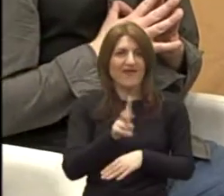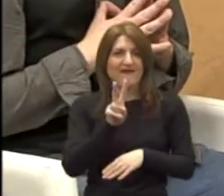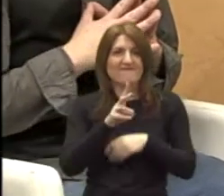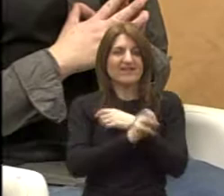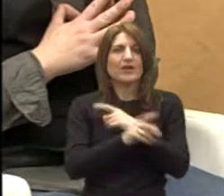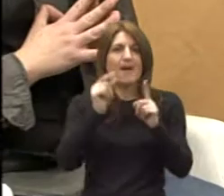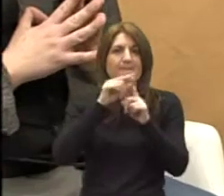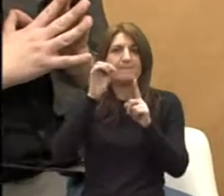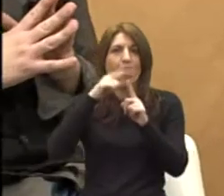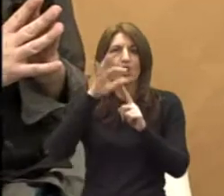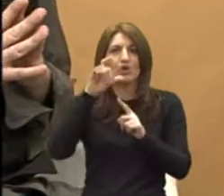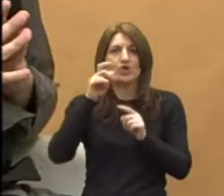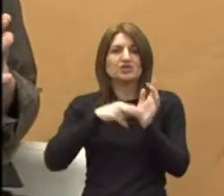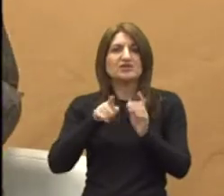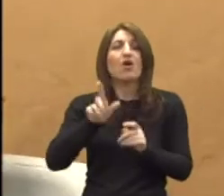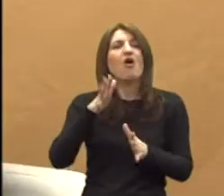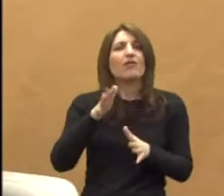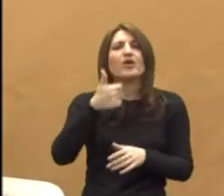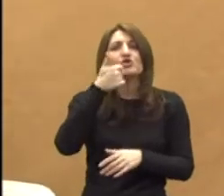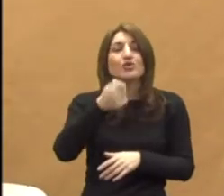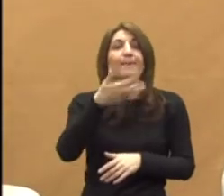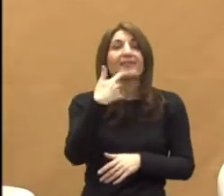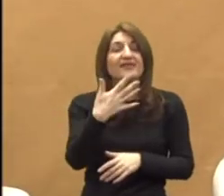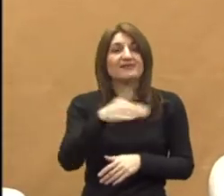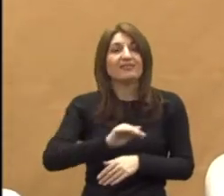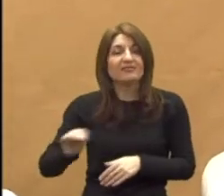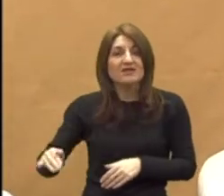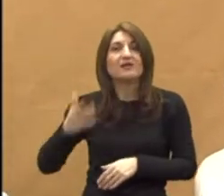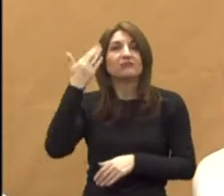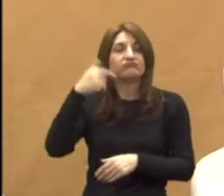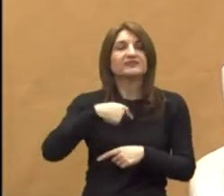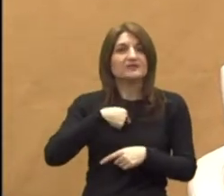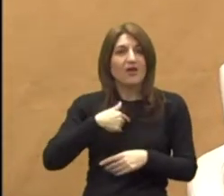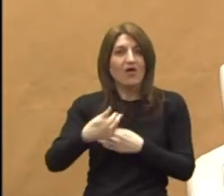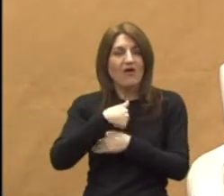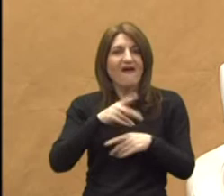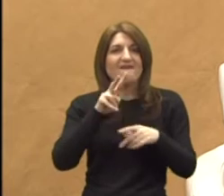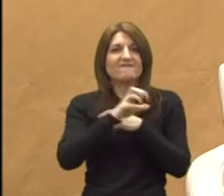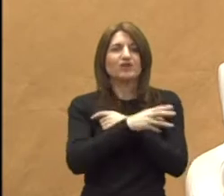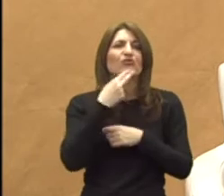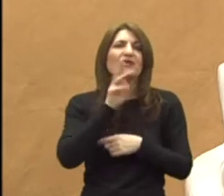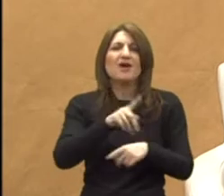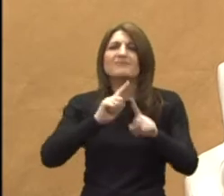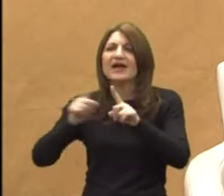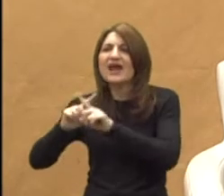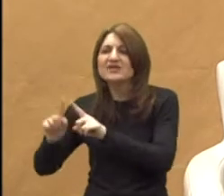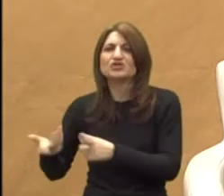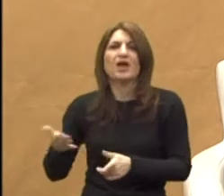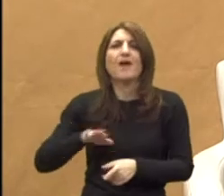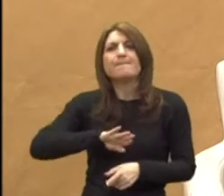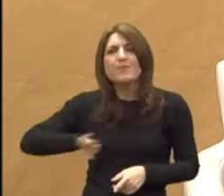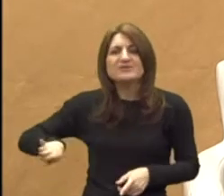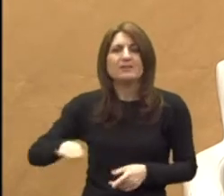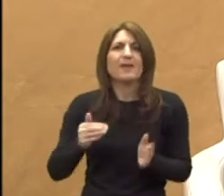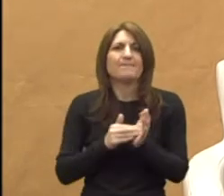prošlo 150. od prilike djece sa različitim posebnim potrebama ili